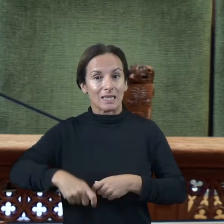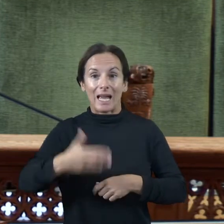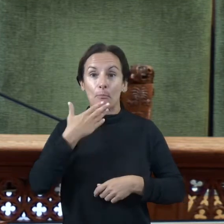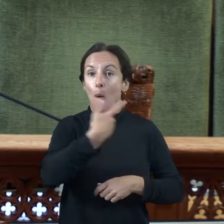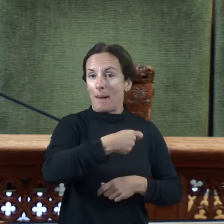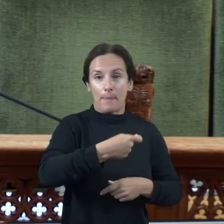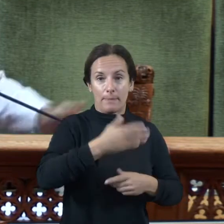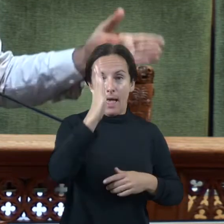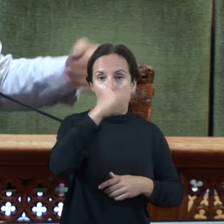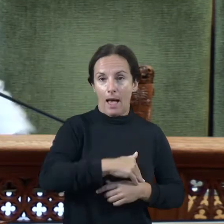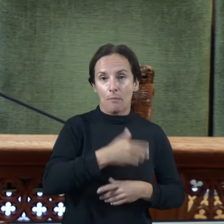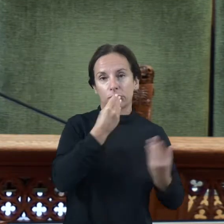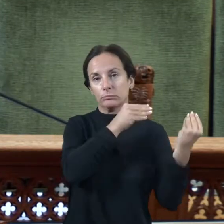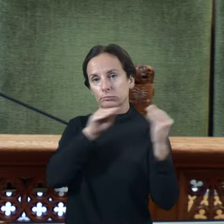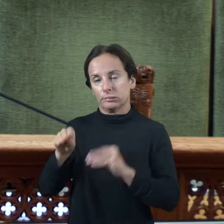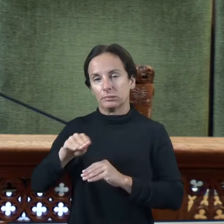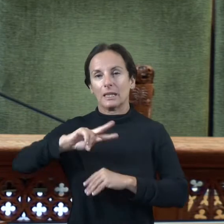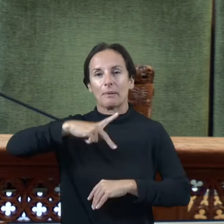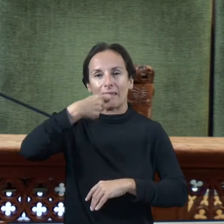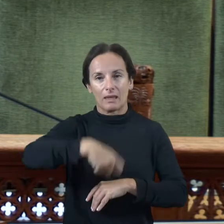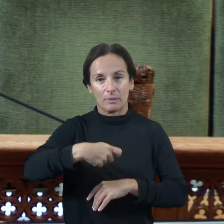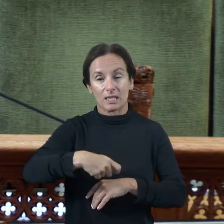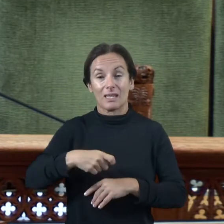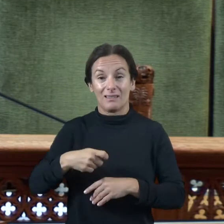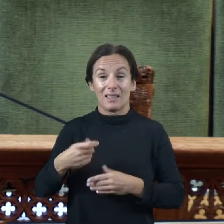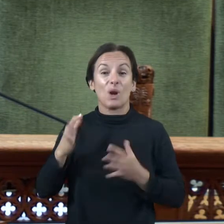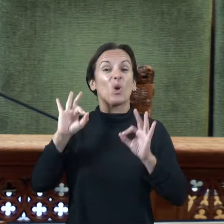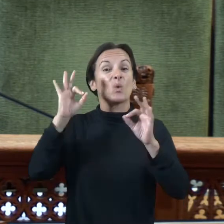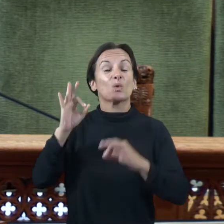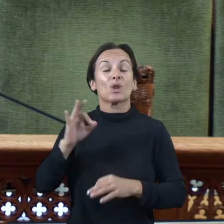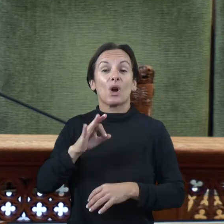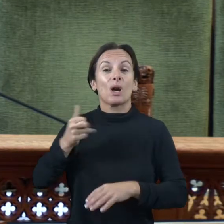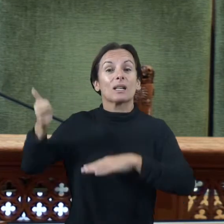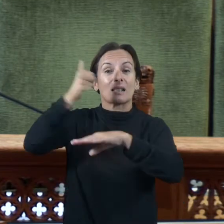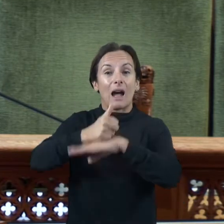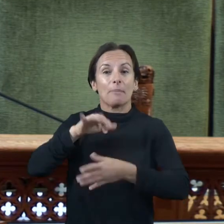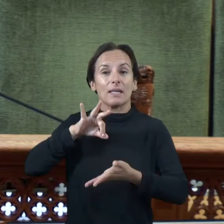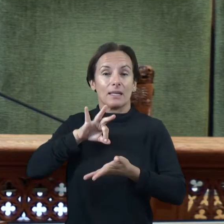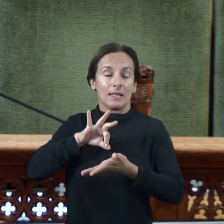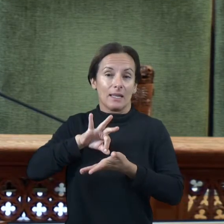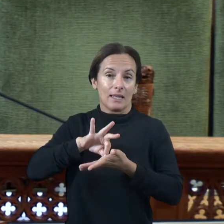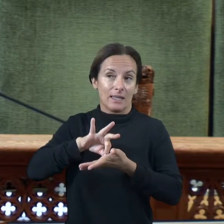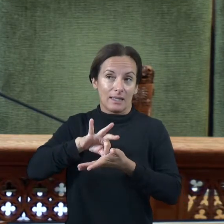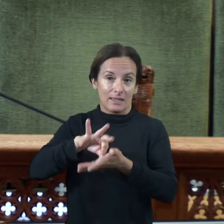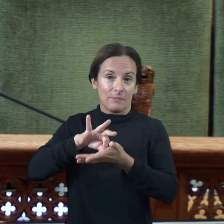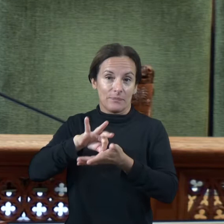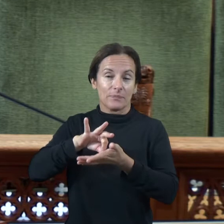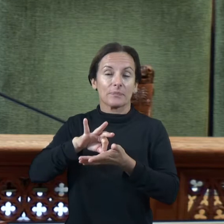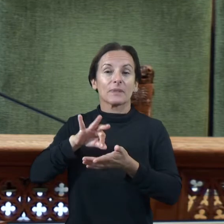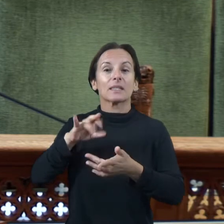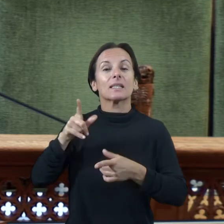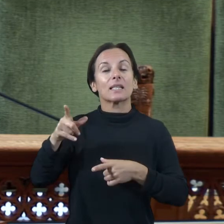que en aquest cas ja recau damunt el nostre company de sa secció jurídica Antoni Marc de qualque manera ser responsable de redactar actes